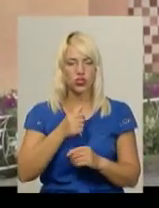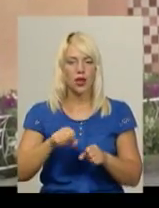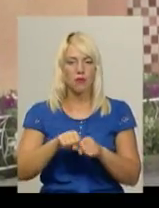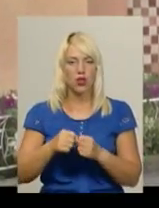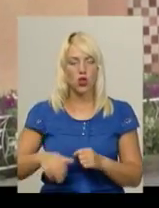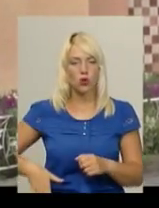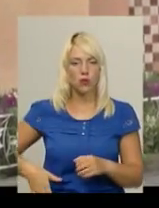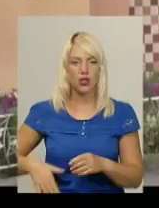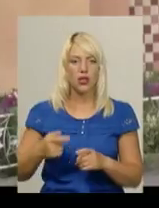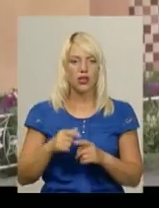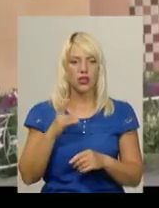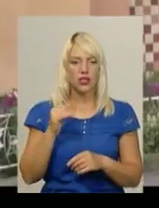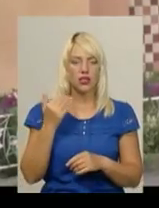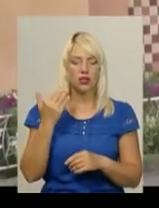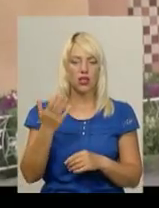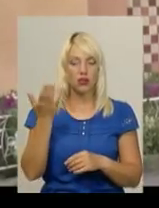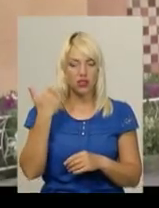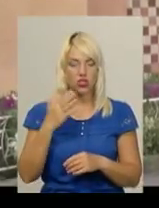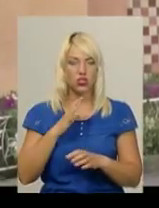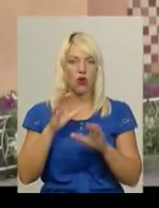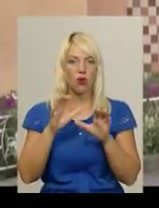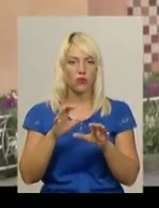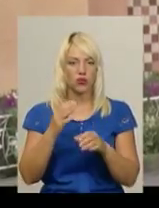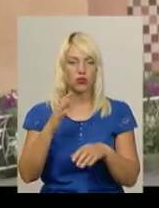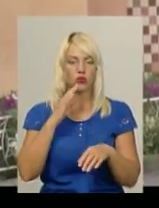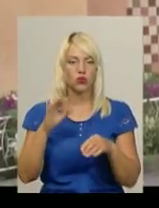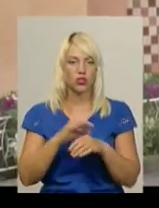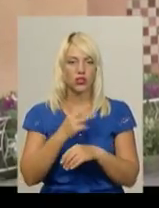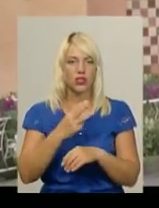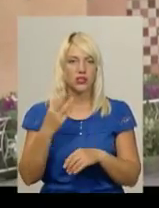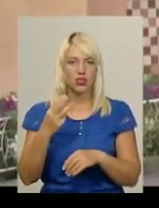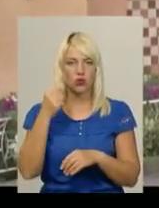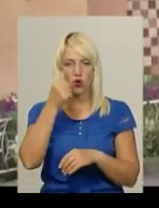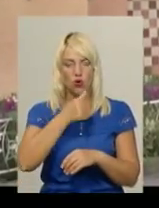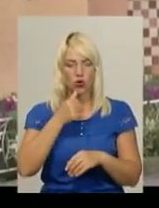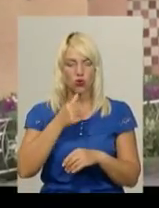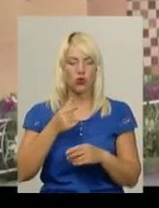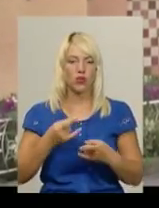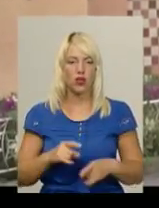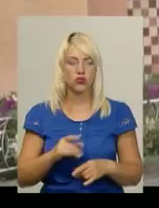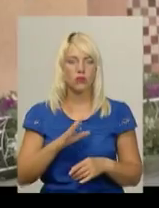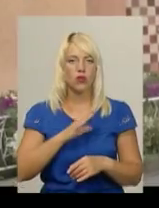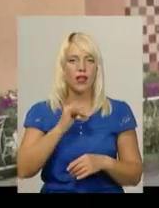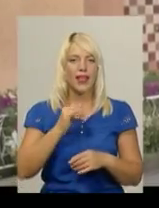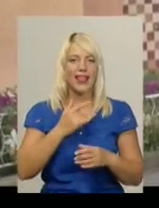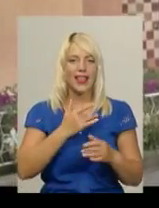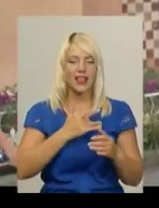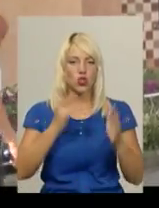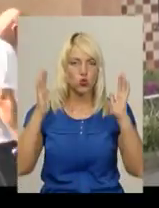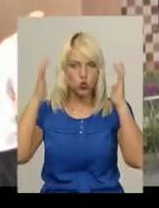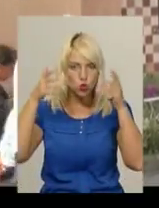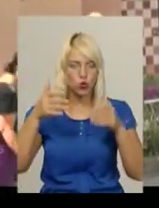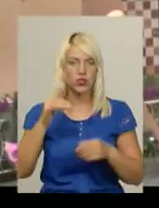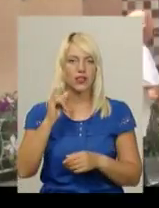опікувалася його дружина 33-го року народження. Вона перенесла інсульт. Коли ми прийшли, коли це виснилось, то